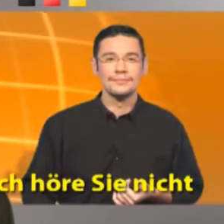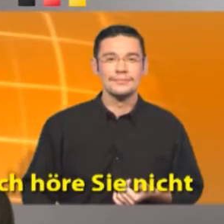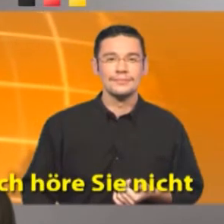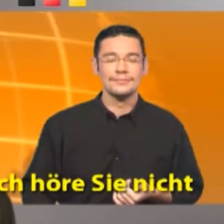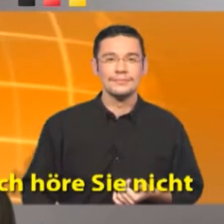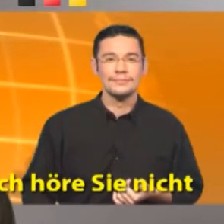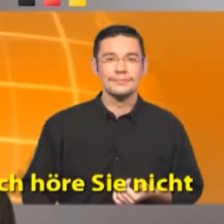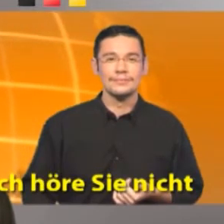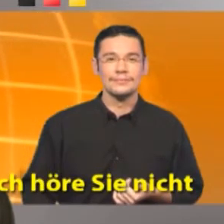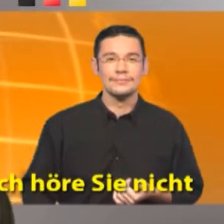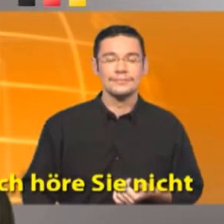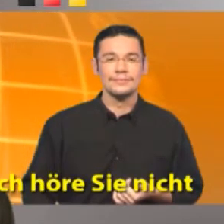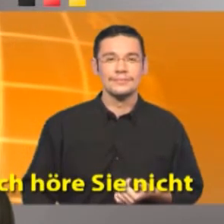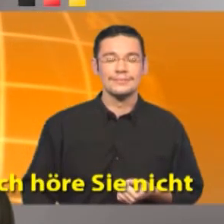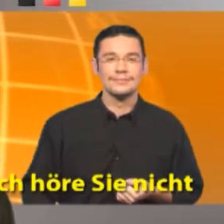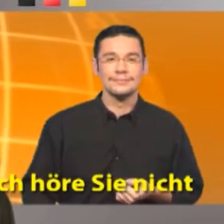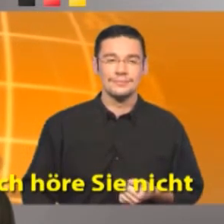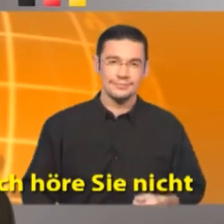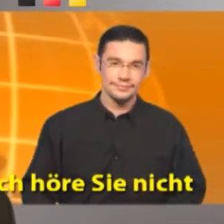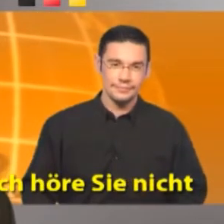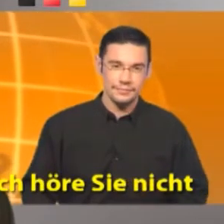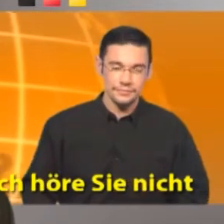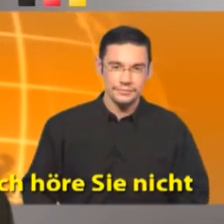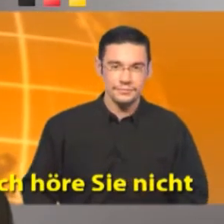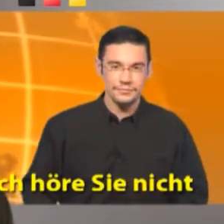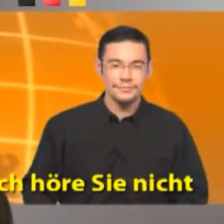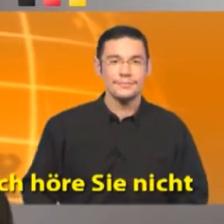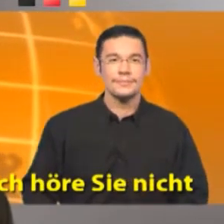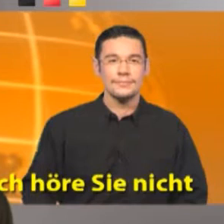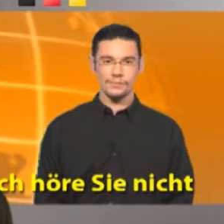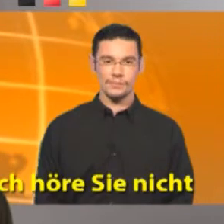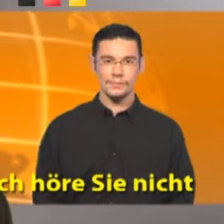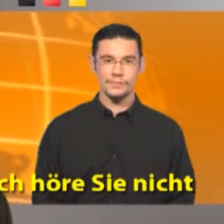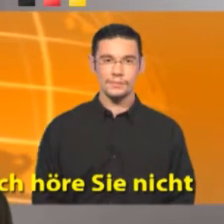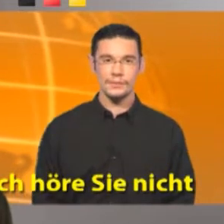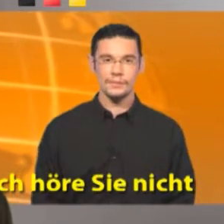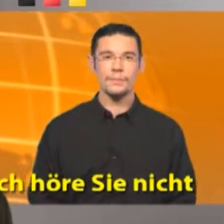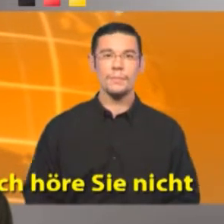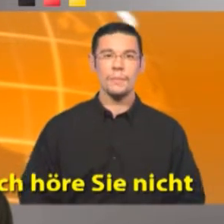No le oigo No le oigo